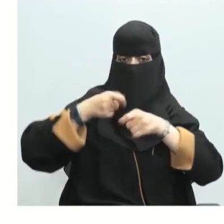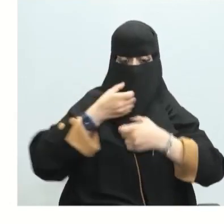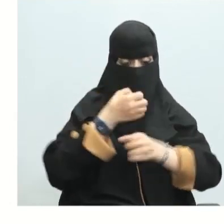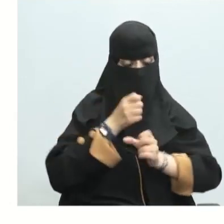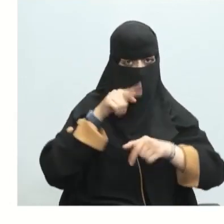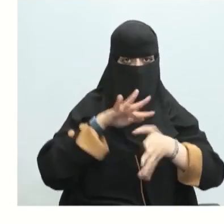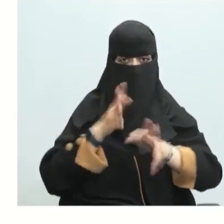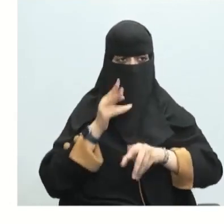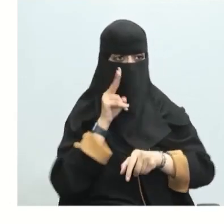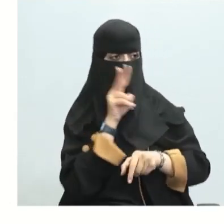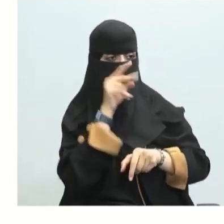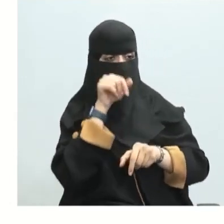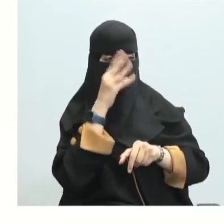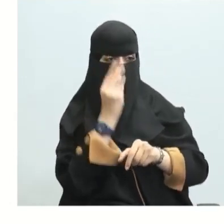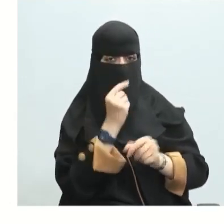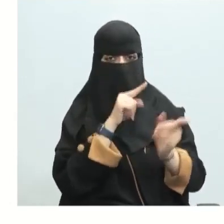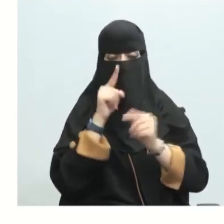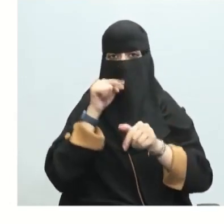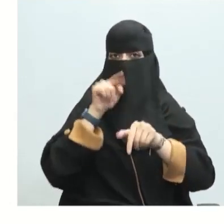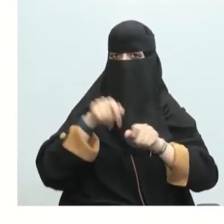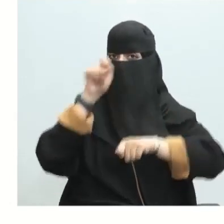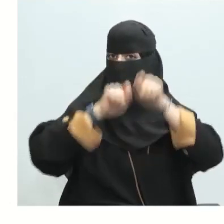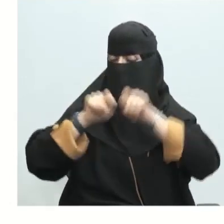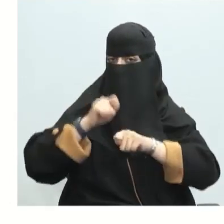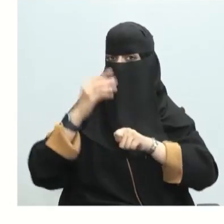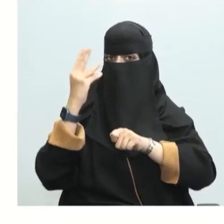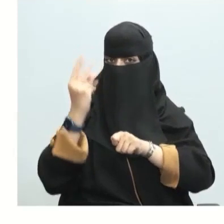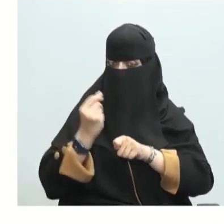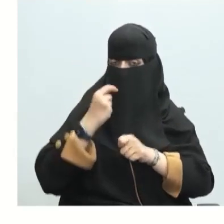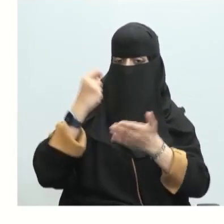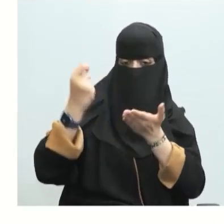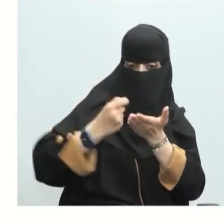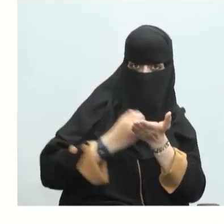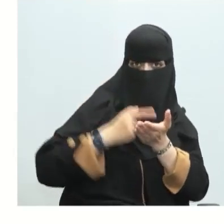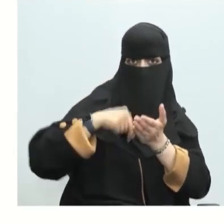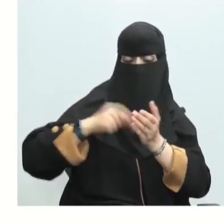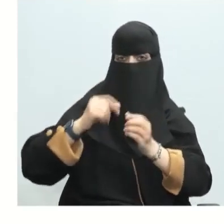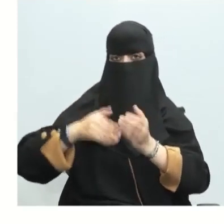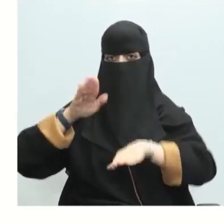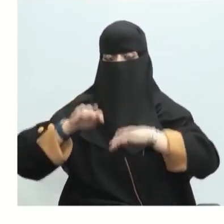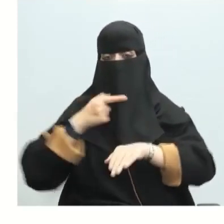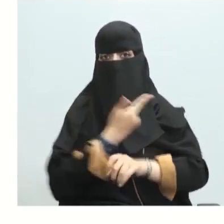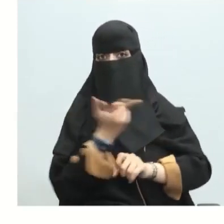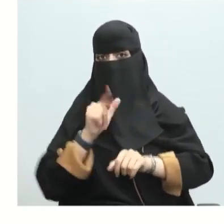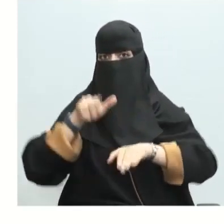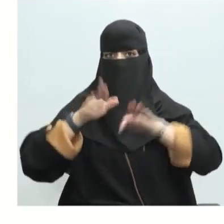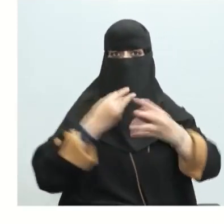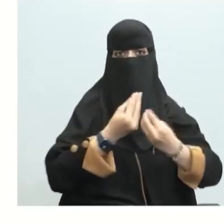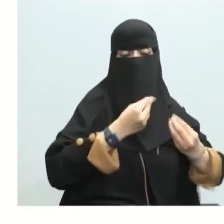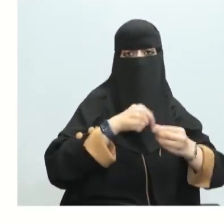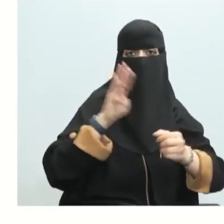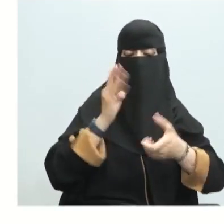وحتى نظريا لكن عملية حساب وتسجيل قيم الدلتا اتش لكافة التفاعلات الكيميائية